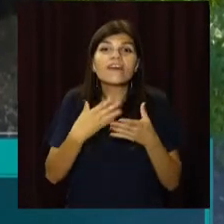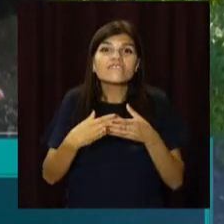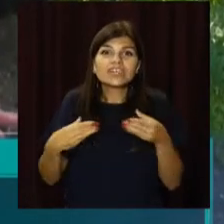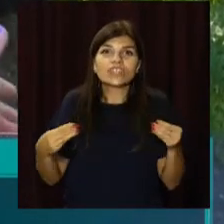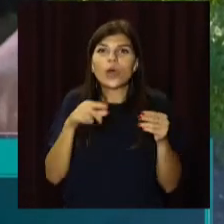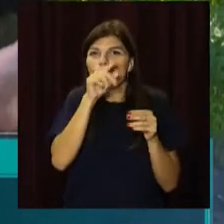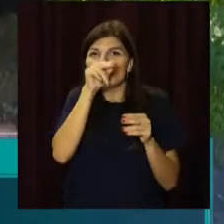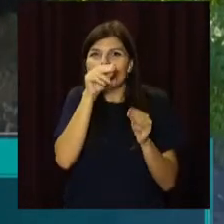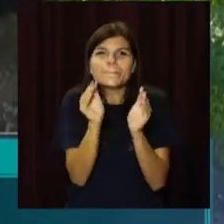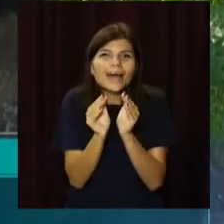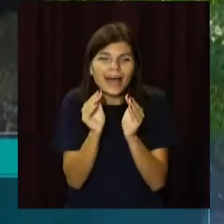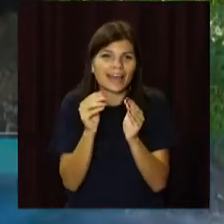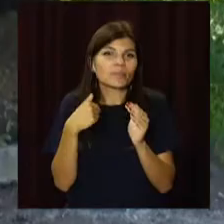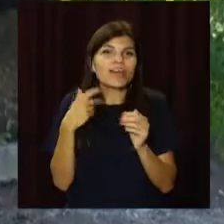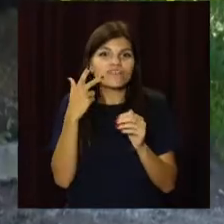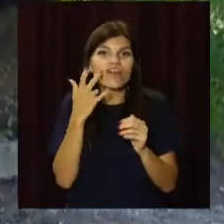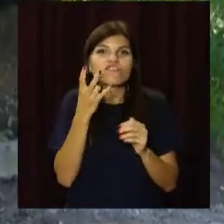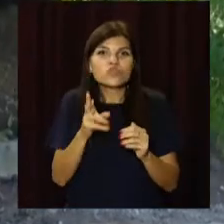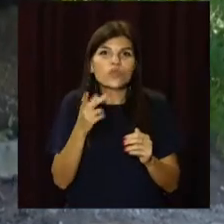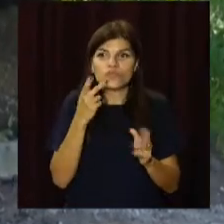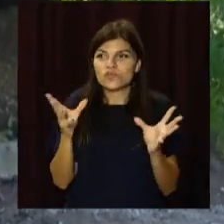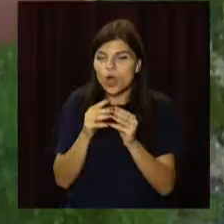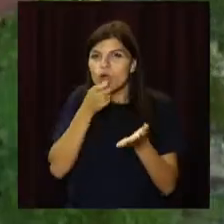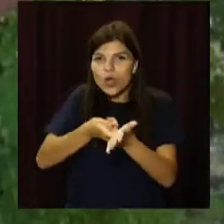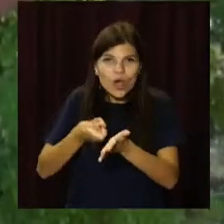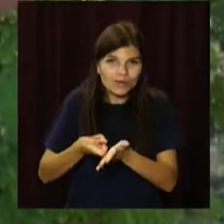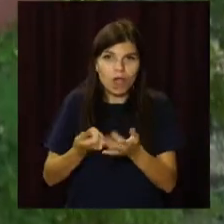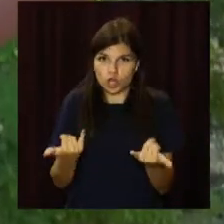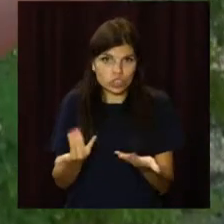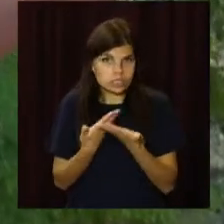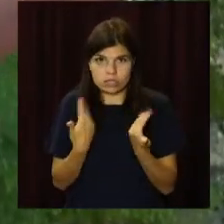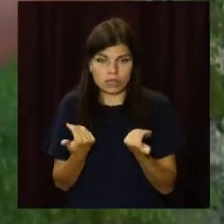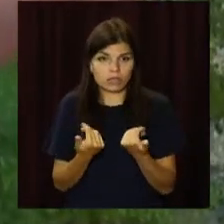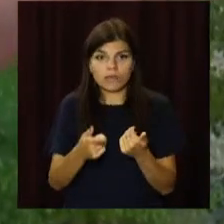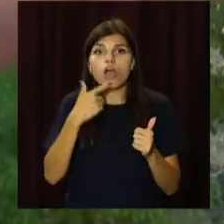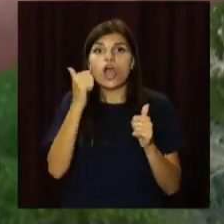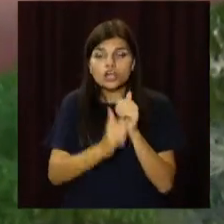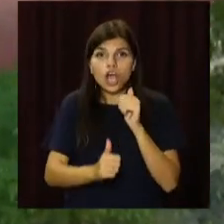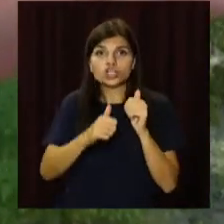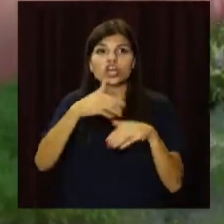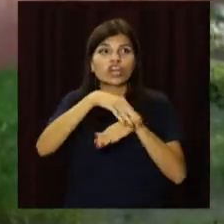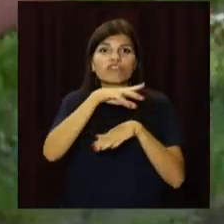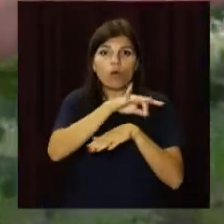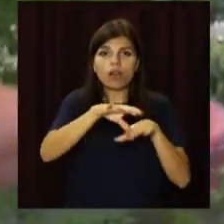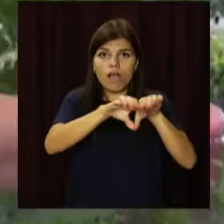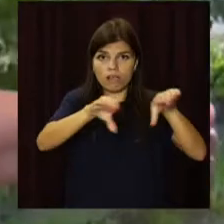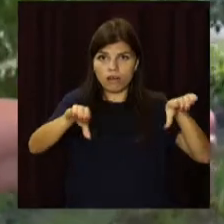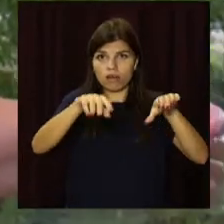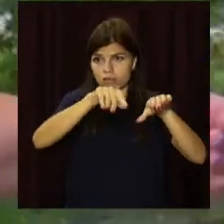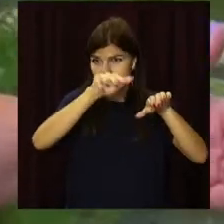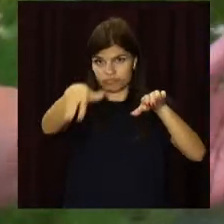утята. Ми завжди їх з внуком кормили. Зараз немає уток. З кожного двора труба виведена каналізація в